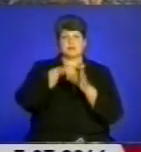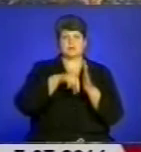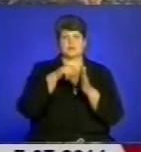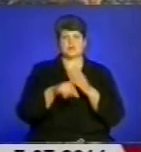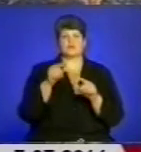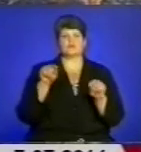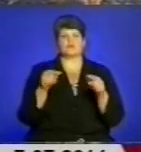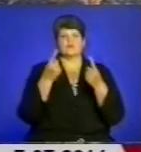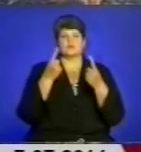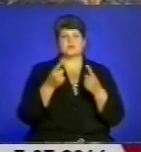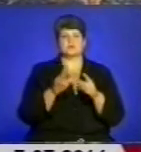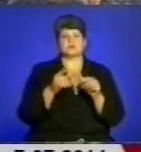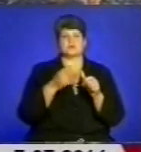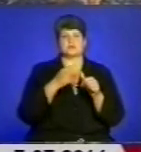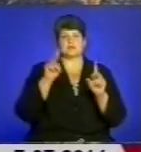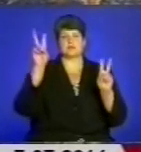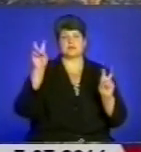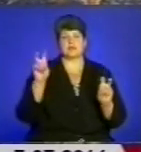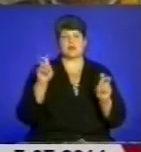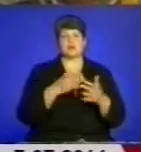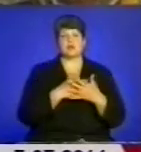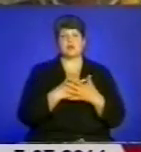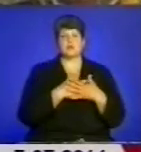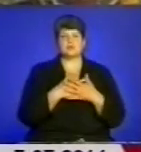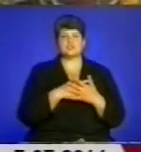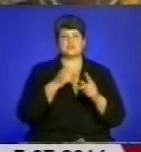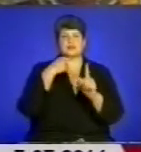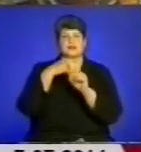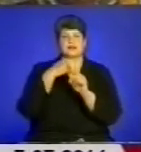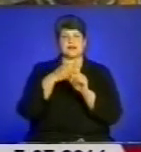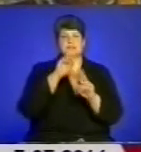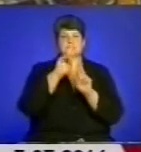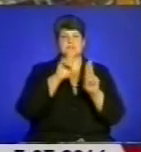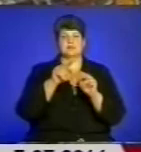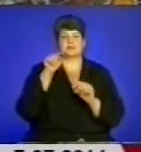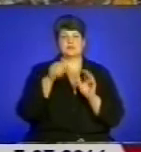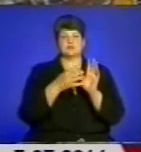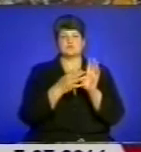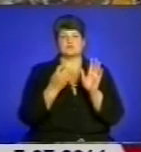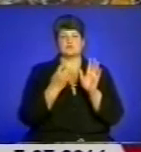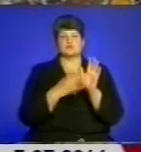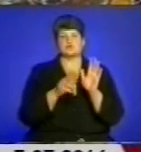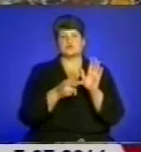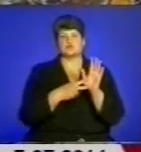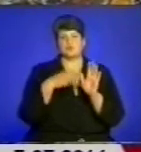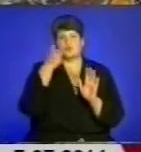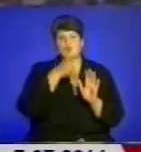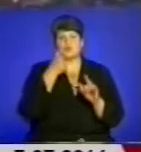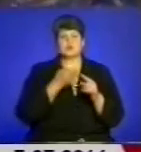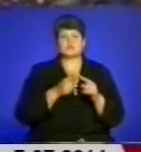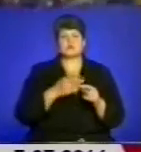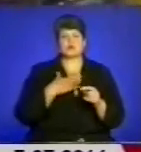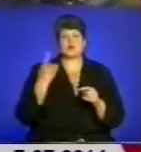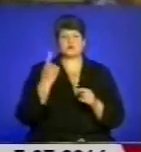картині з промовистою назвою і влюбачі хрест цілували 1097 року. Це одна з моїх